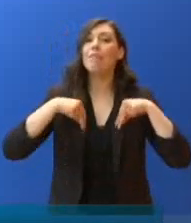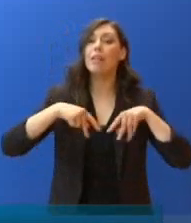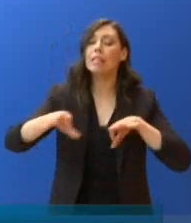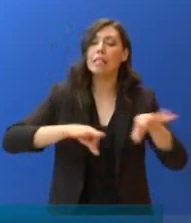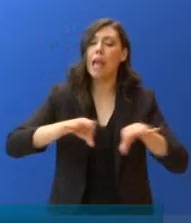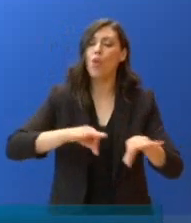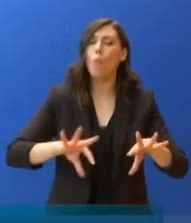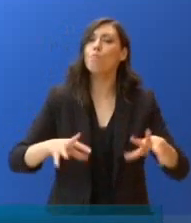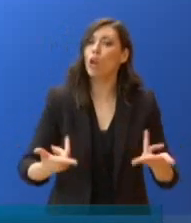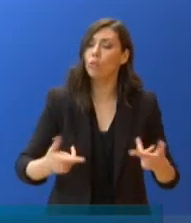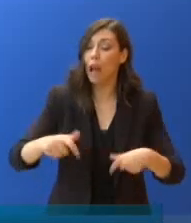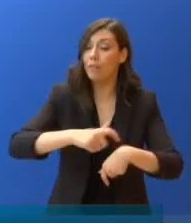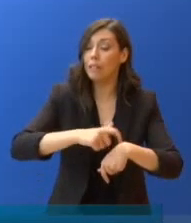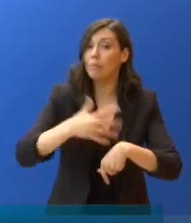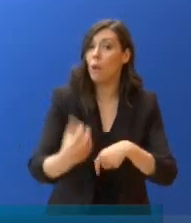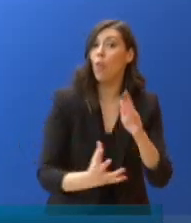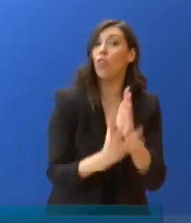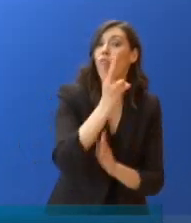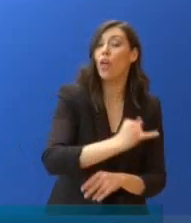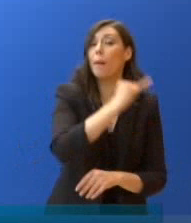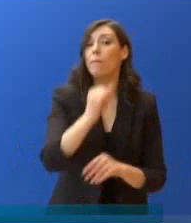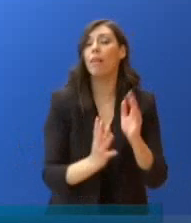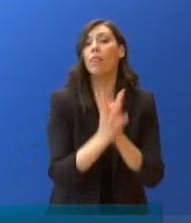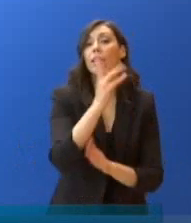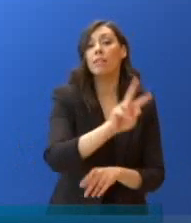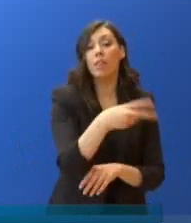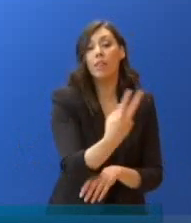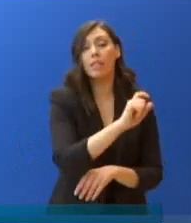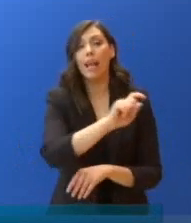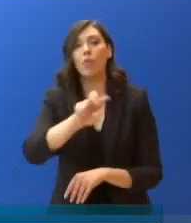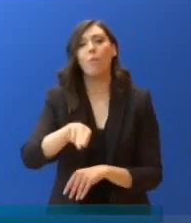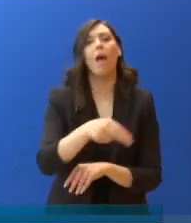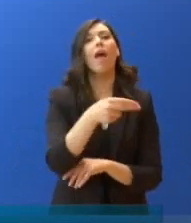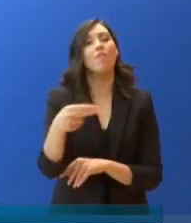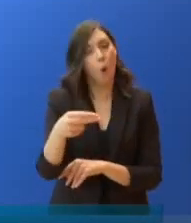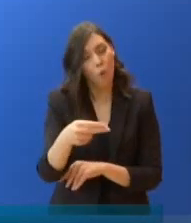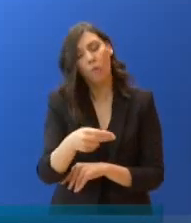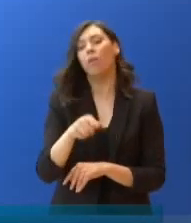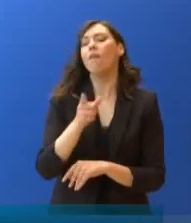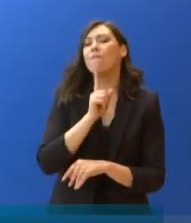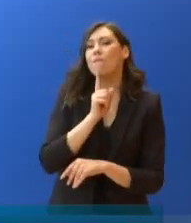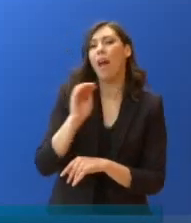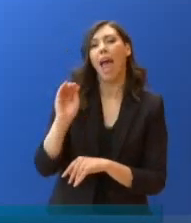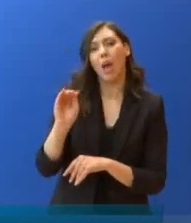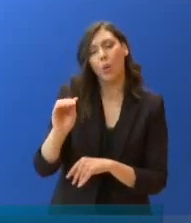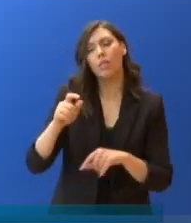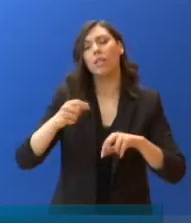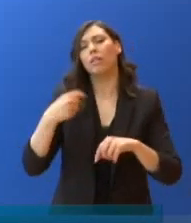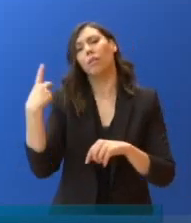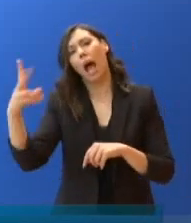την αξιοποίηση του ποσού των 12-14 δισεκατομμυρίων ευρώ. Την ίδια ερώτηση υποβάλλει και η κυρία Στεφανία Μουρελάτου από τον Αντένα.